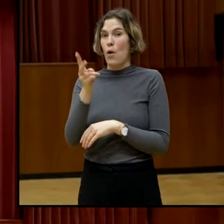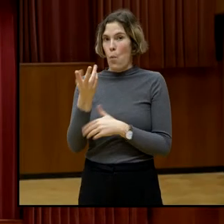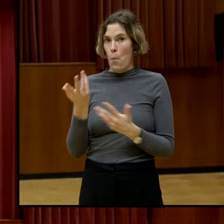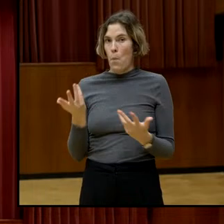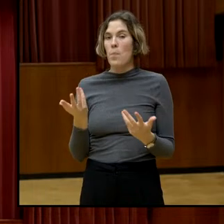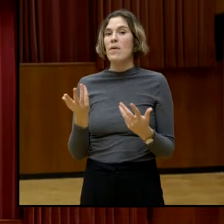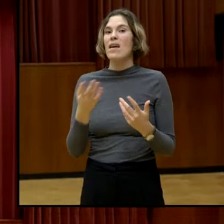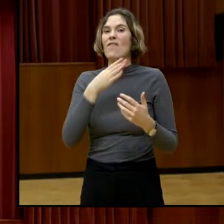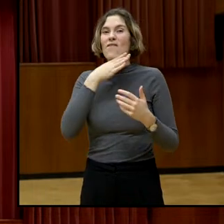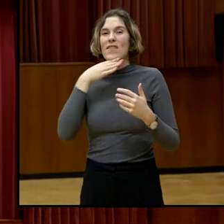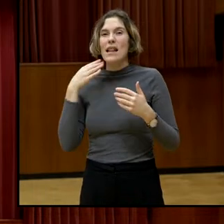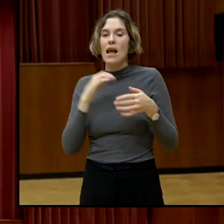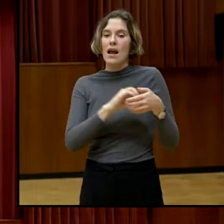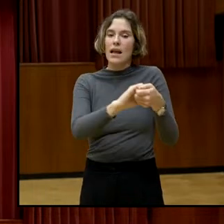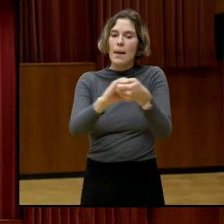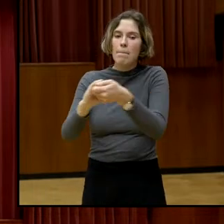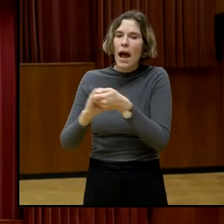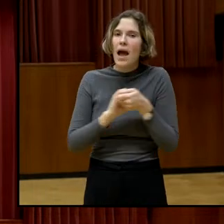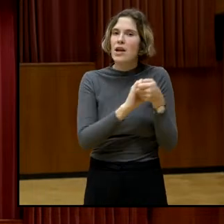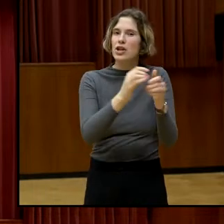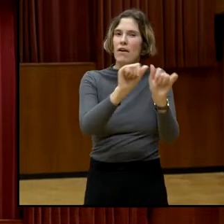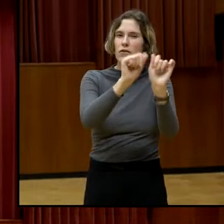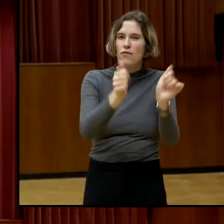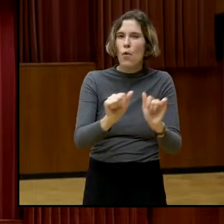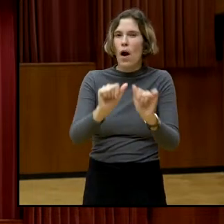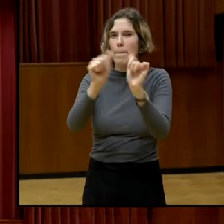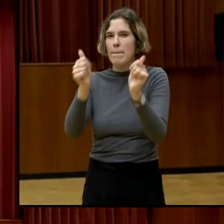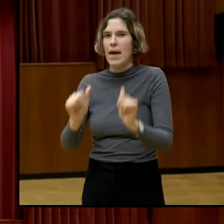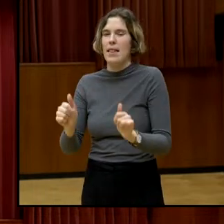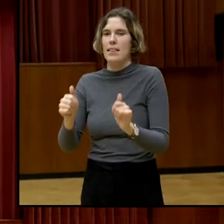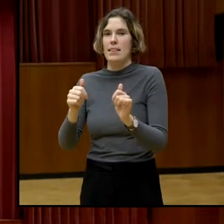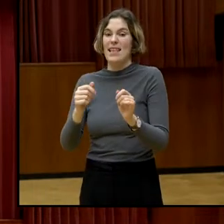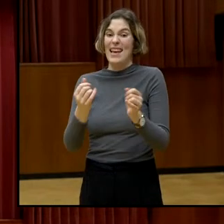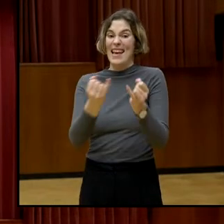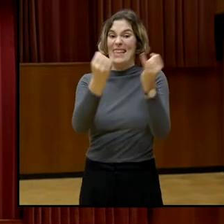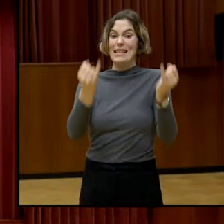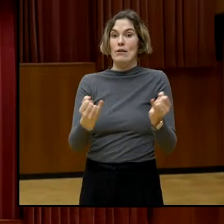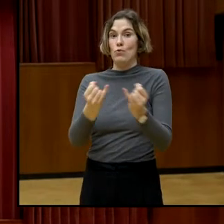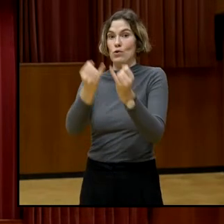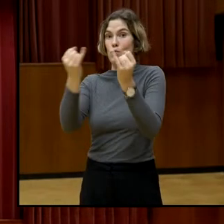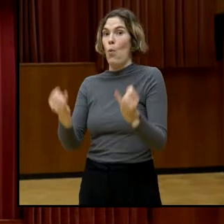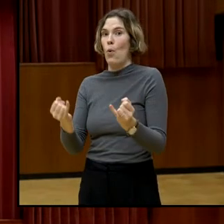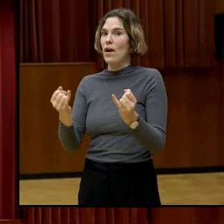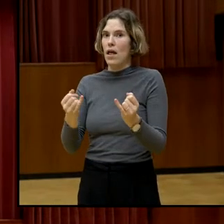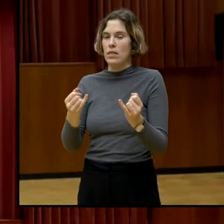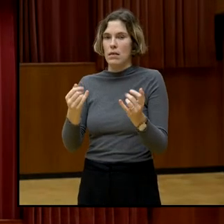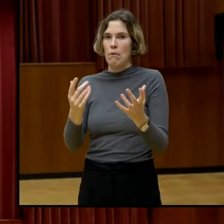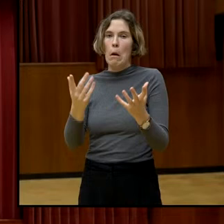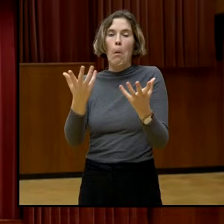Gemeinschaftswesen, die institutionell verankert waren, wie